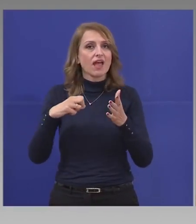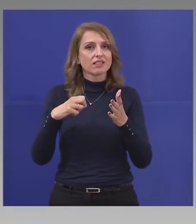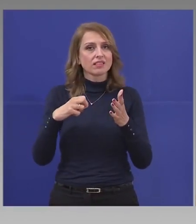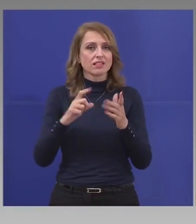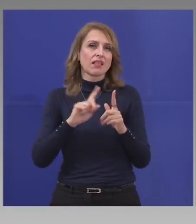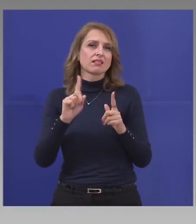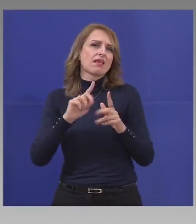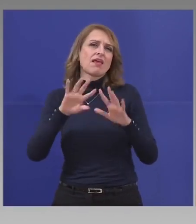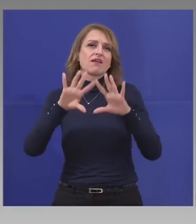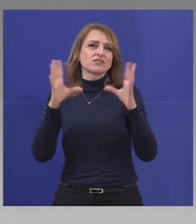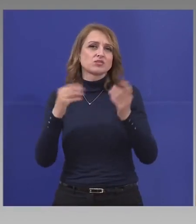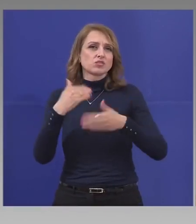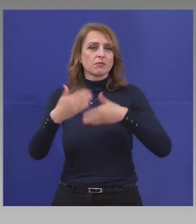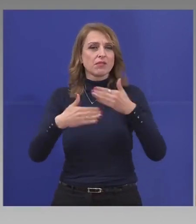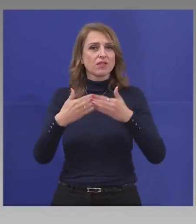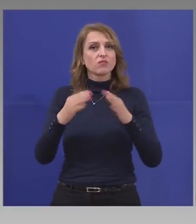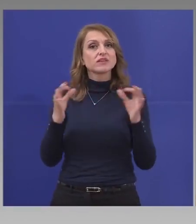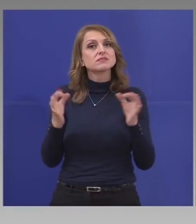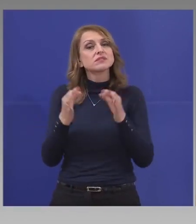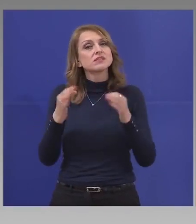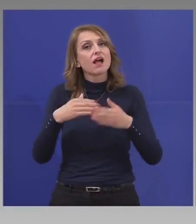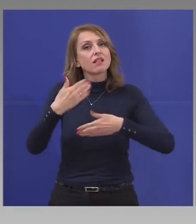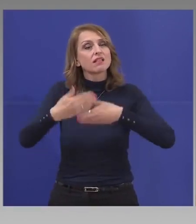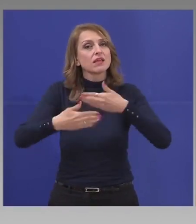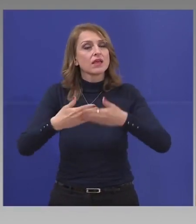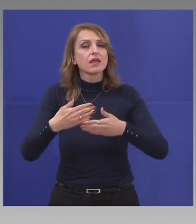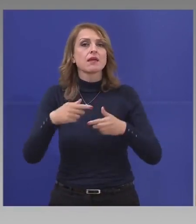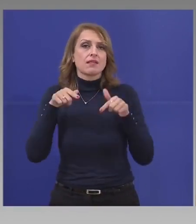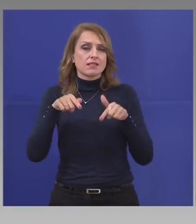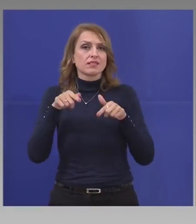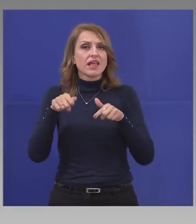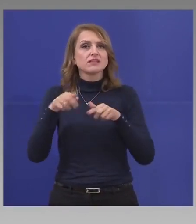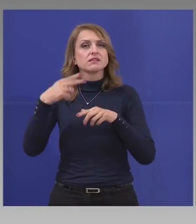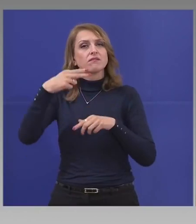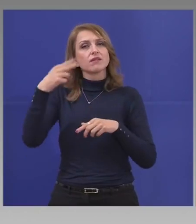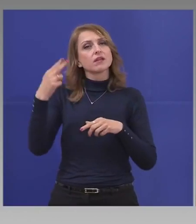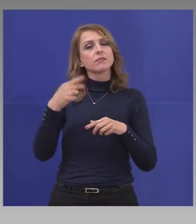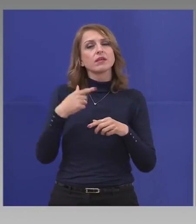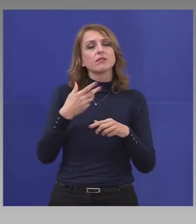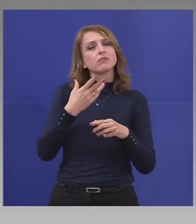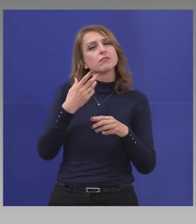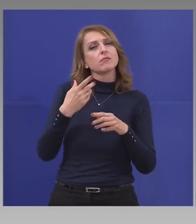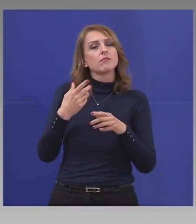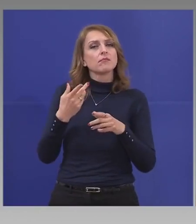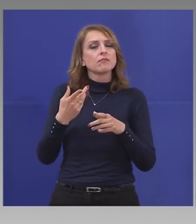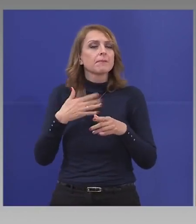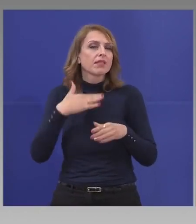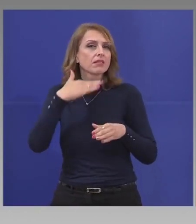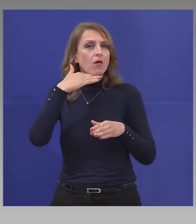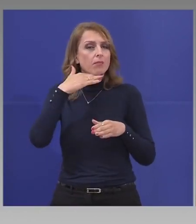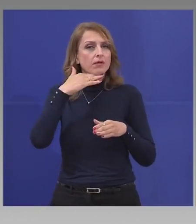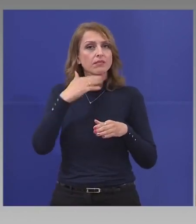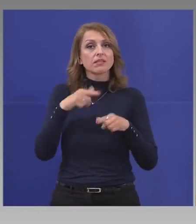големите компании шият за Бундесфера, за Франция, познати са навсякъде. Така че много бързо в тези предприятия,